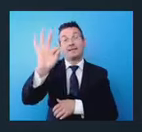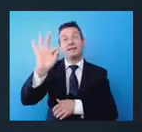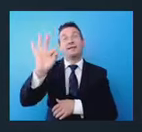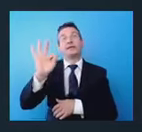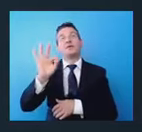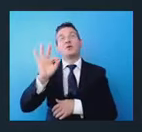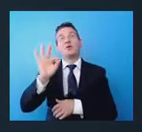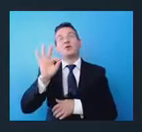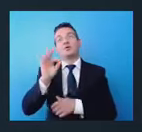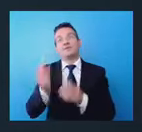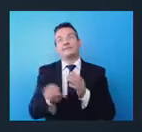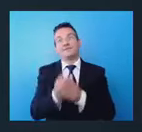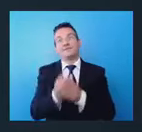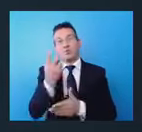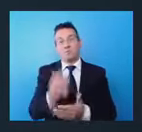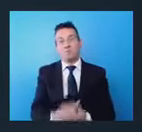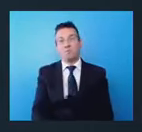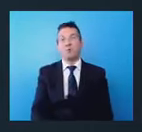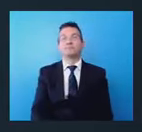sviluppo.